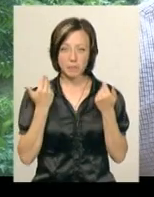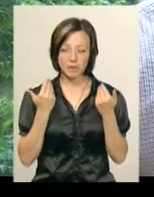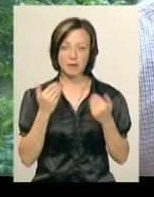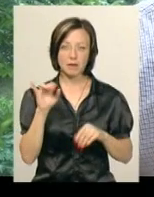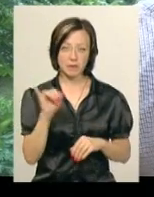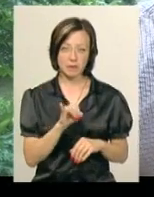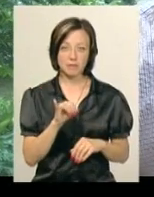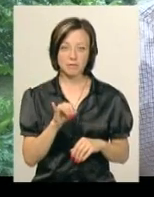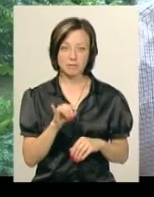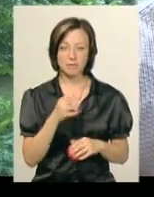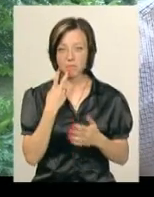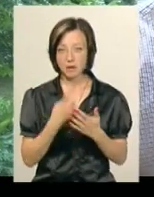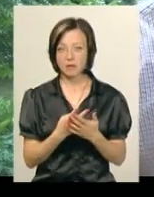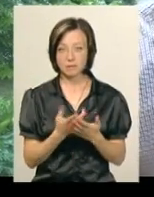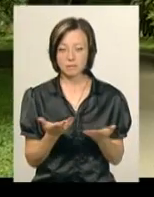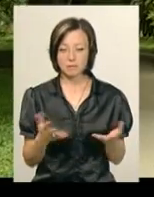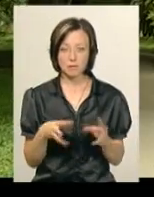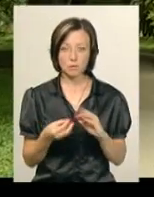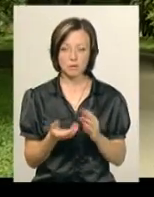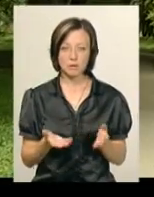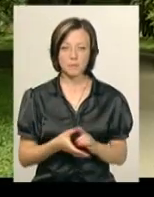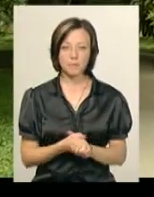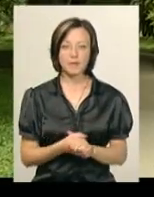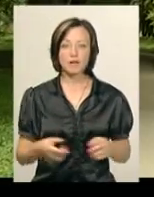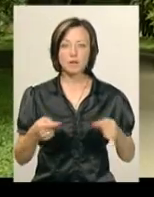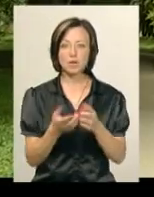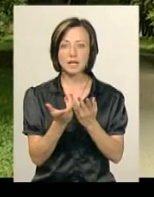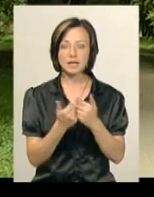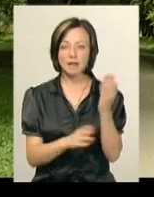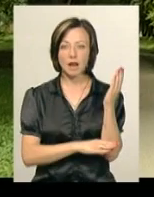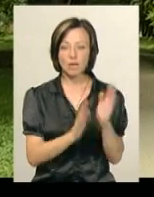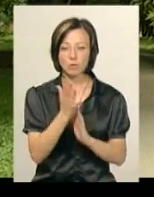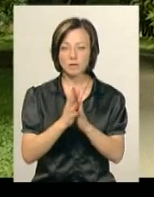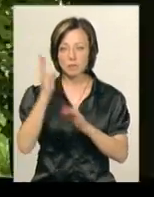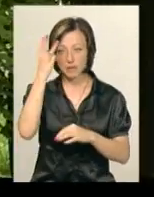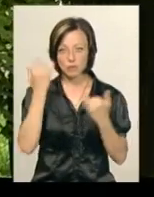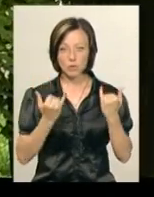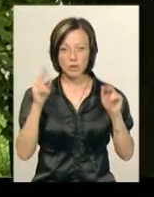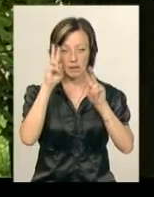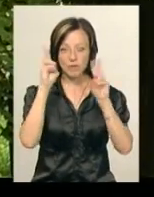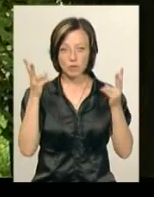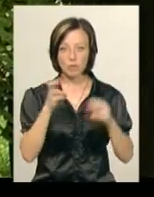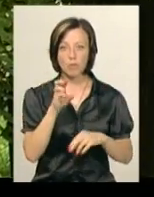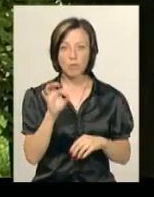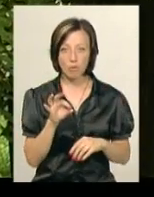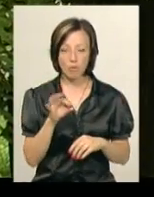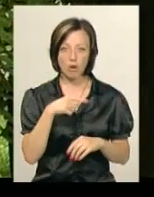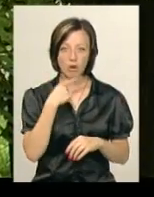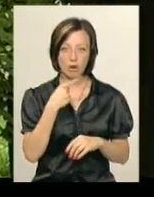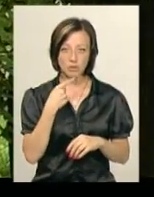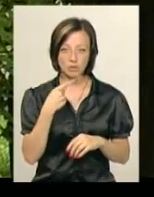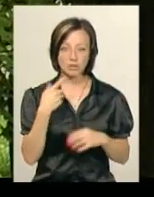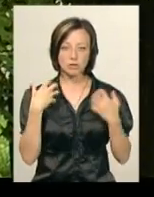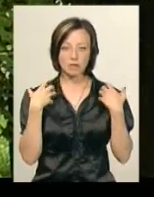ну і ми бачимо наслідки. Точна кількість дерев та кущів у Хмельницькому сьогодні невідома, бо, каже Інакуцька,